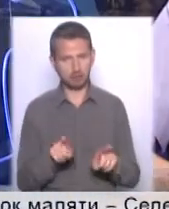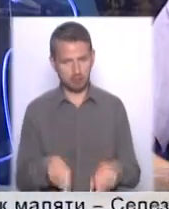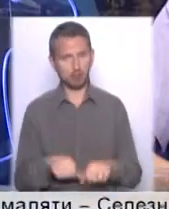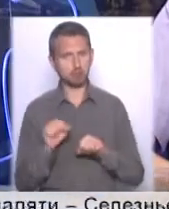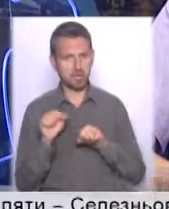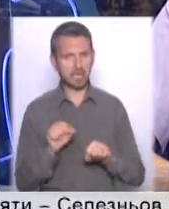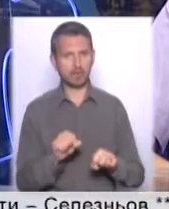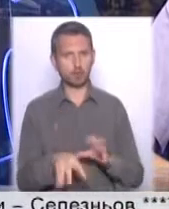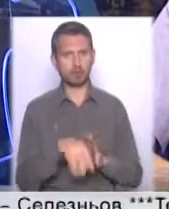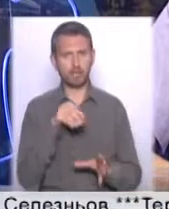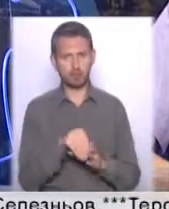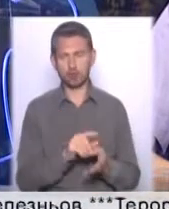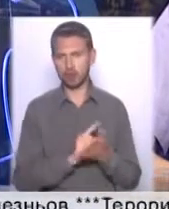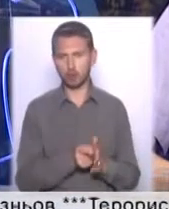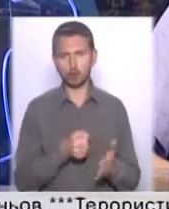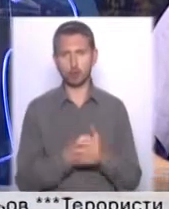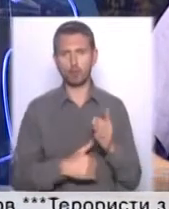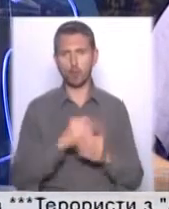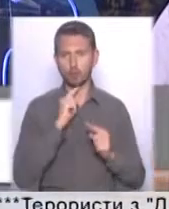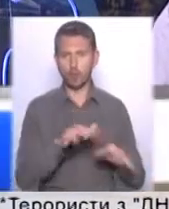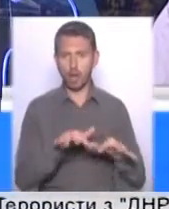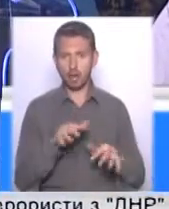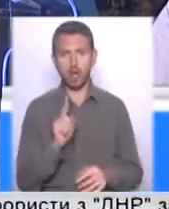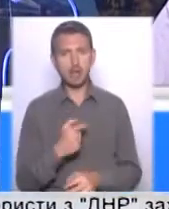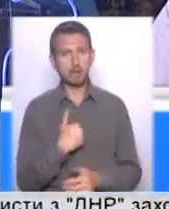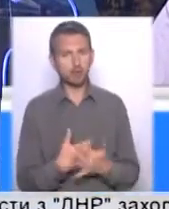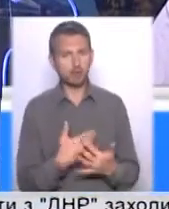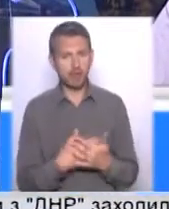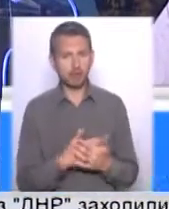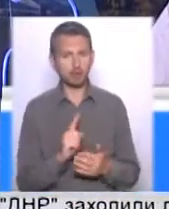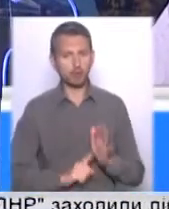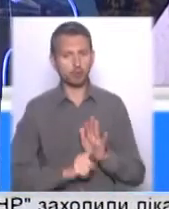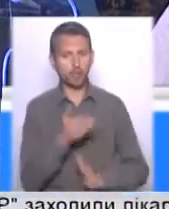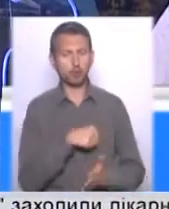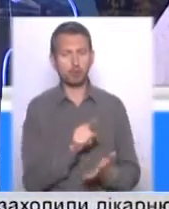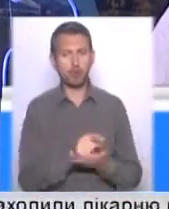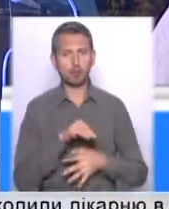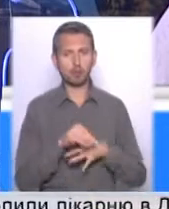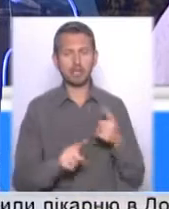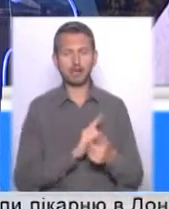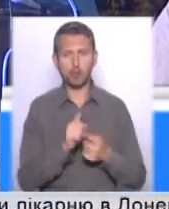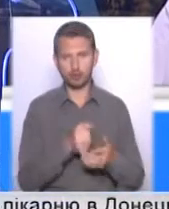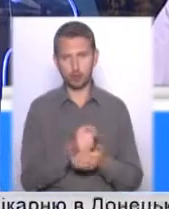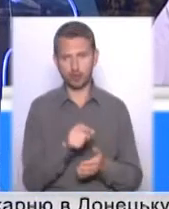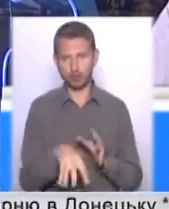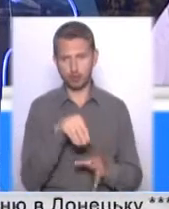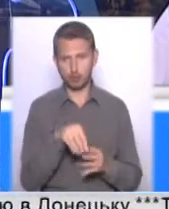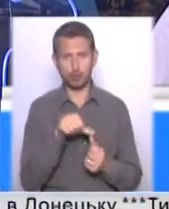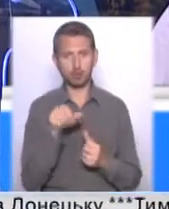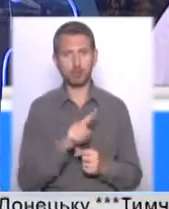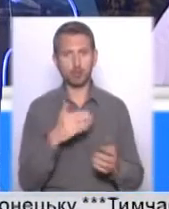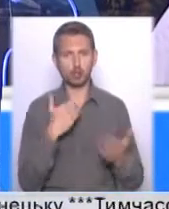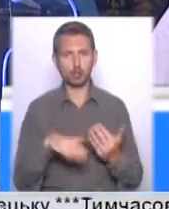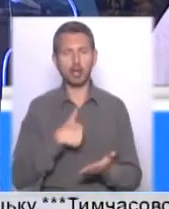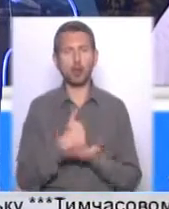виборів, невідкладних до Верховної Ради, але мені видається, що спочатку ми маємо все-таки провести реформи до цих виборів. Особливо, що стосується